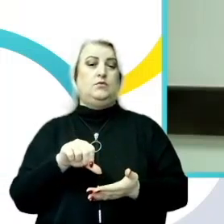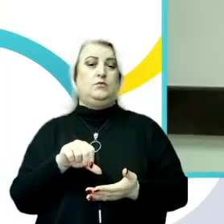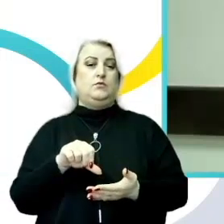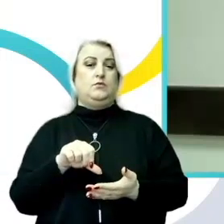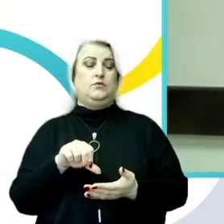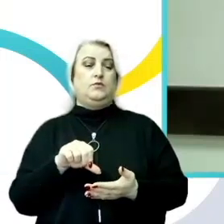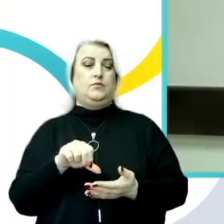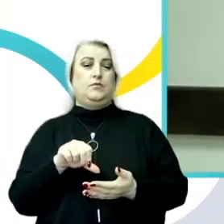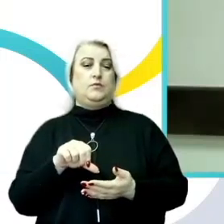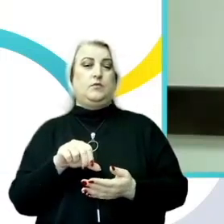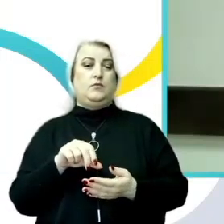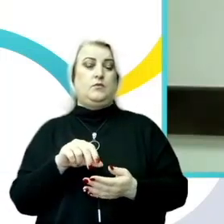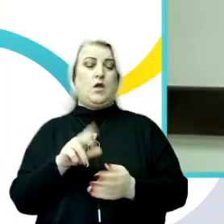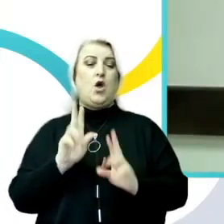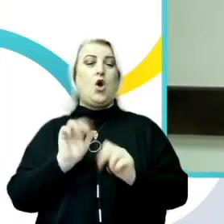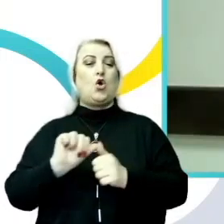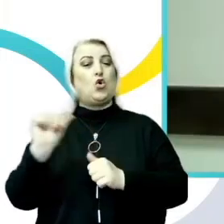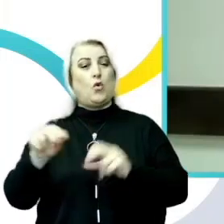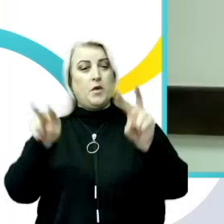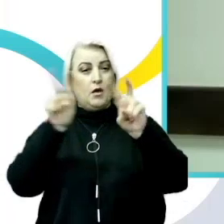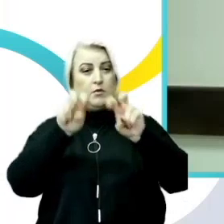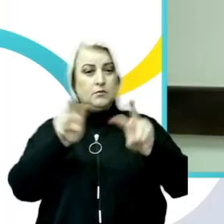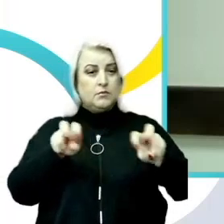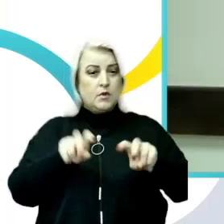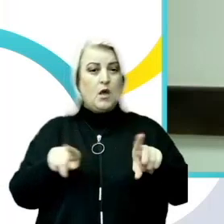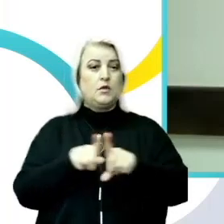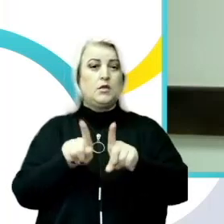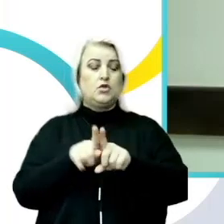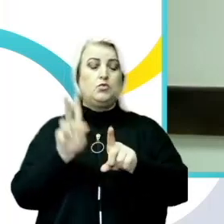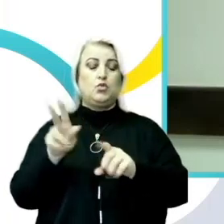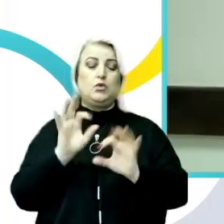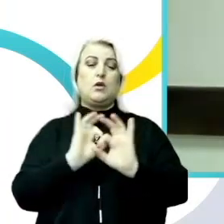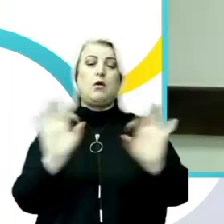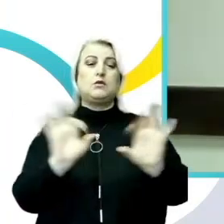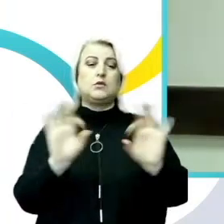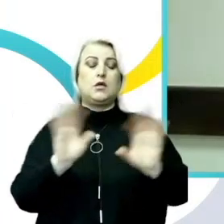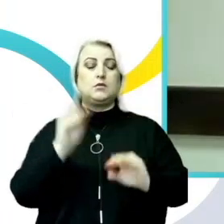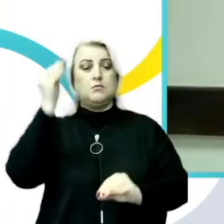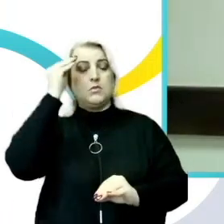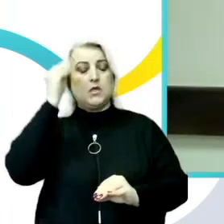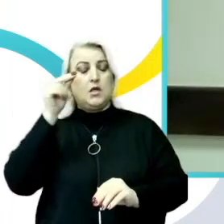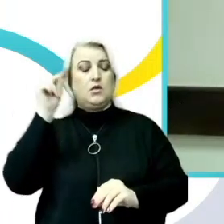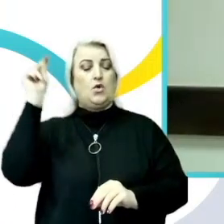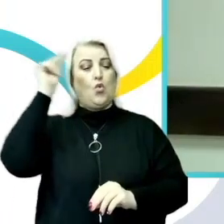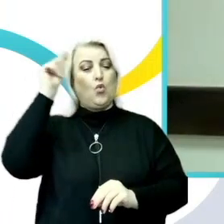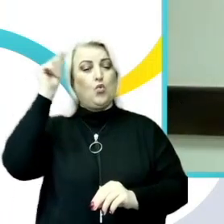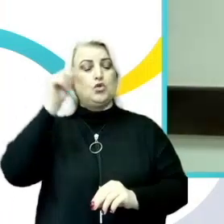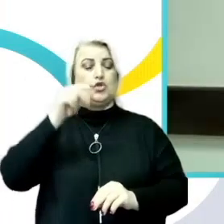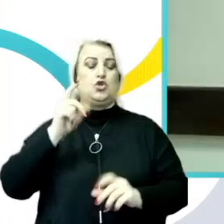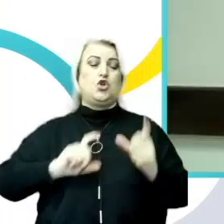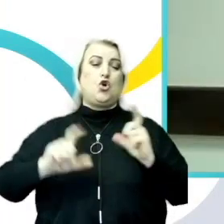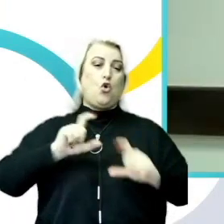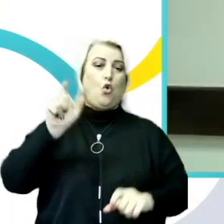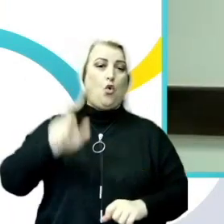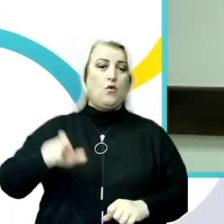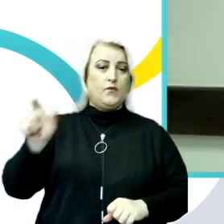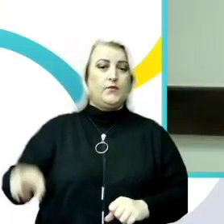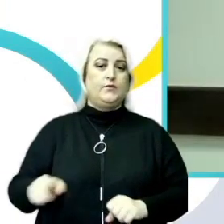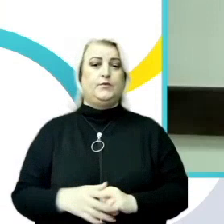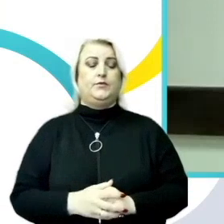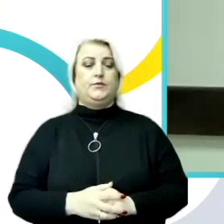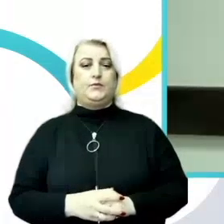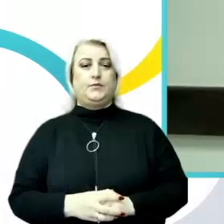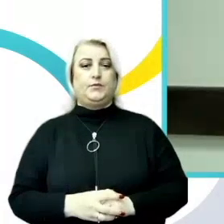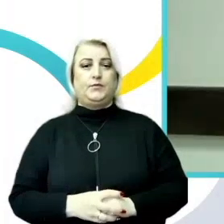abordare analitică, se va axa și pe percepțiile eleviilor și studenților cu privire la fenomenul hărțuirii sexuale. Alexandra, ai cuvântul?